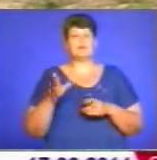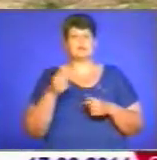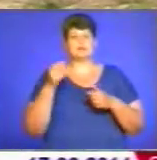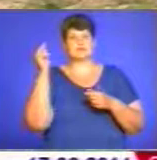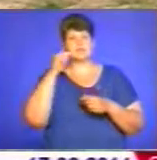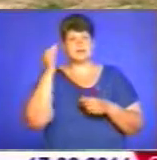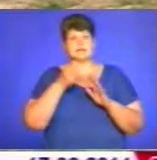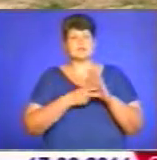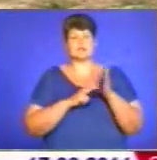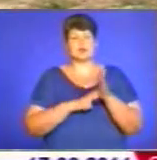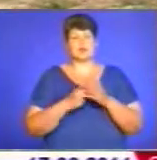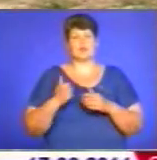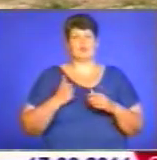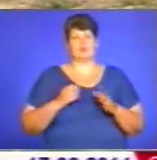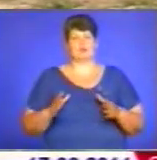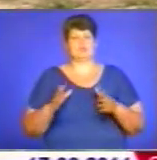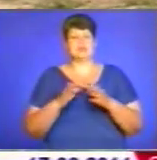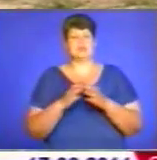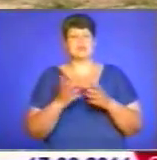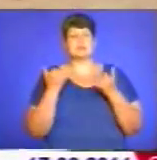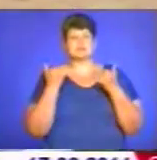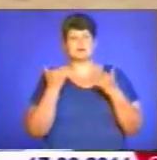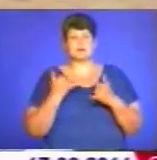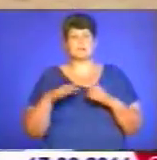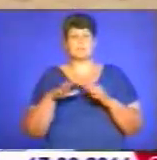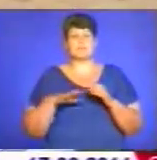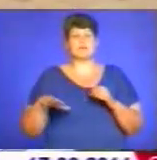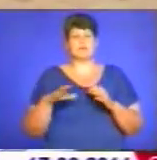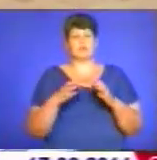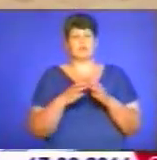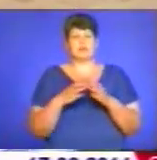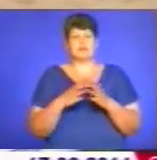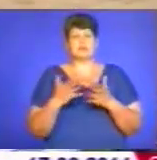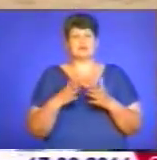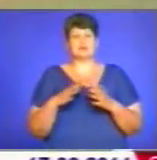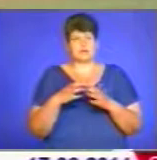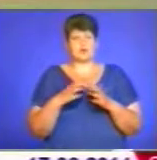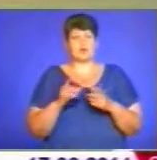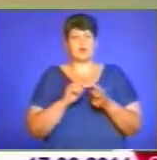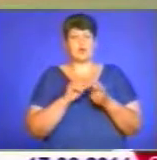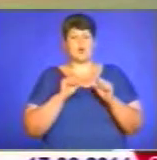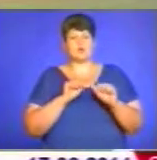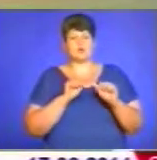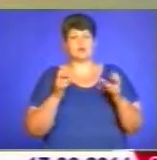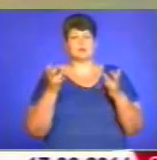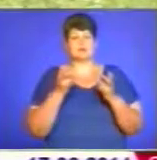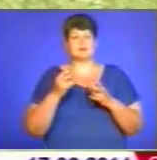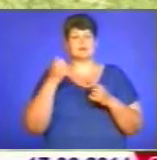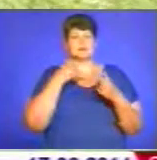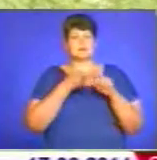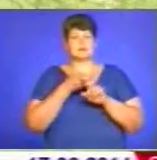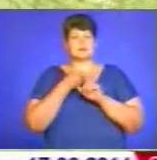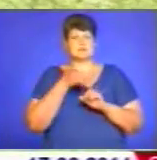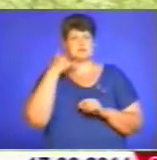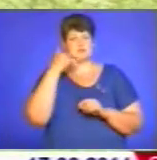навчання за планом бойового злагодження. На сьогодні батальйону територіальної оборони необхідні засоби зв'язку та бронежилети. Найважче